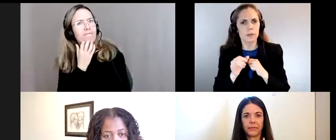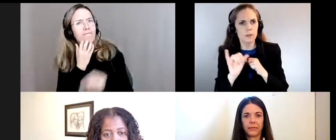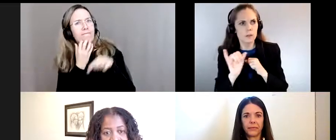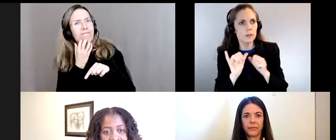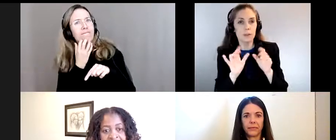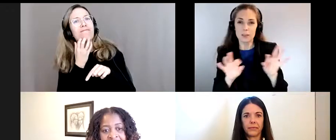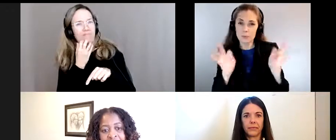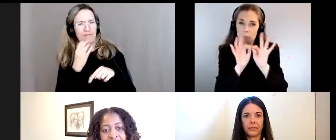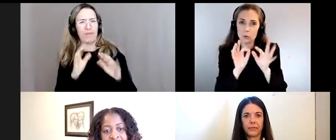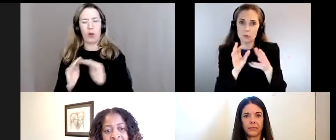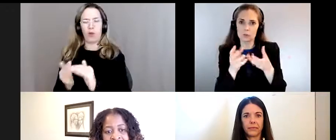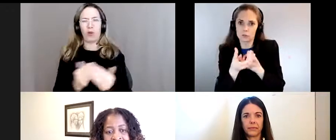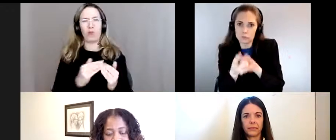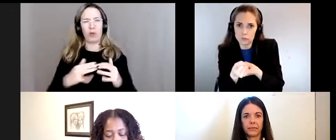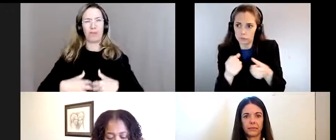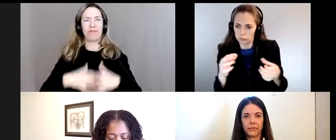la communauté